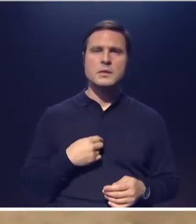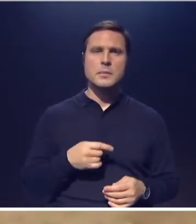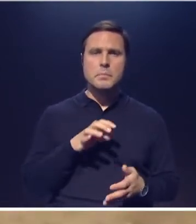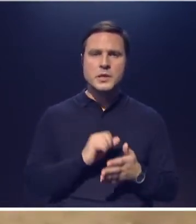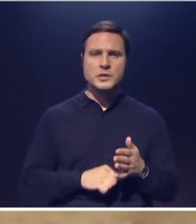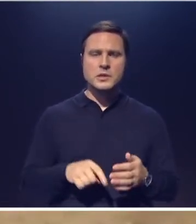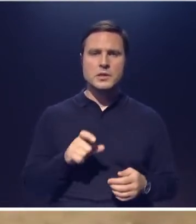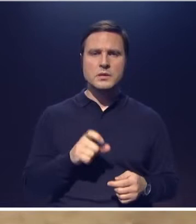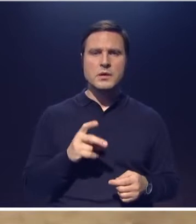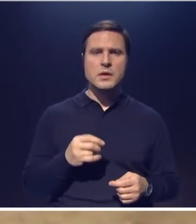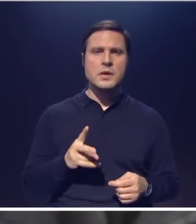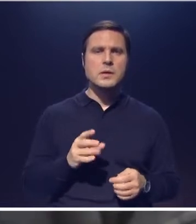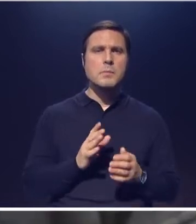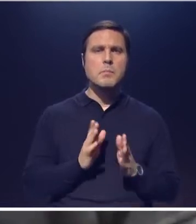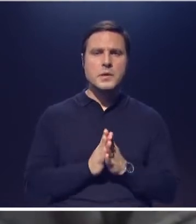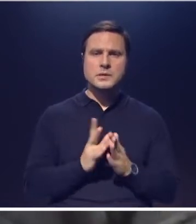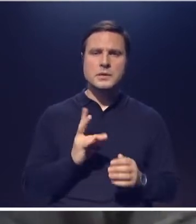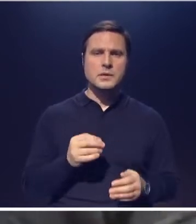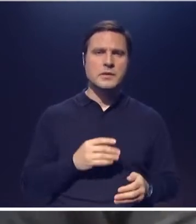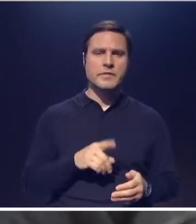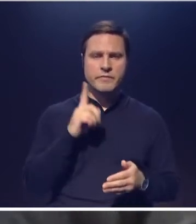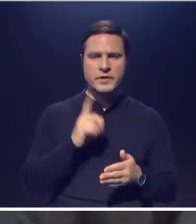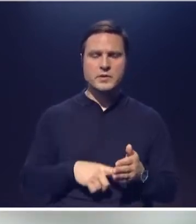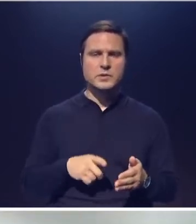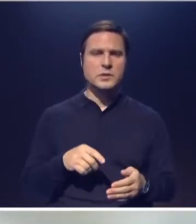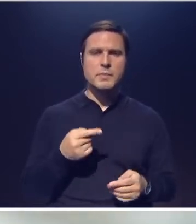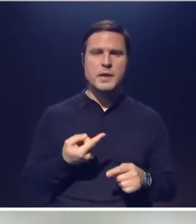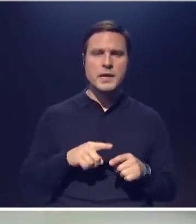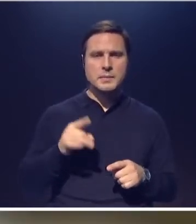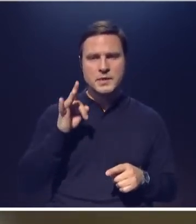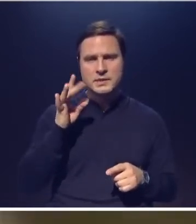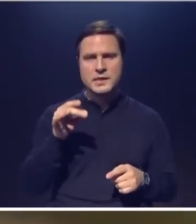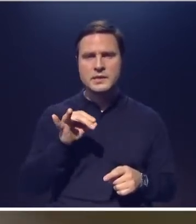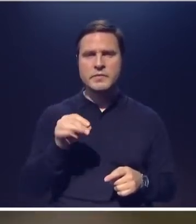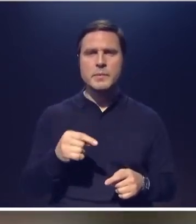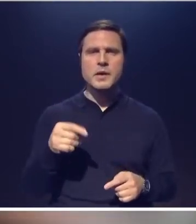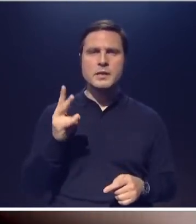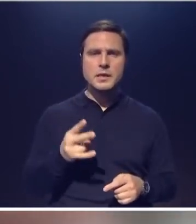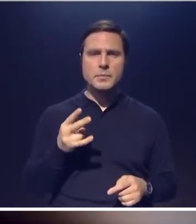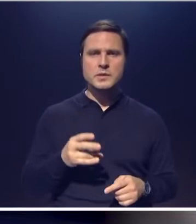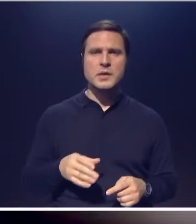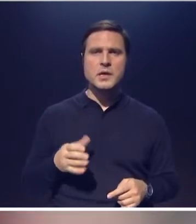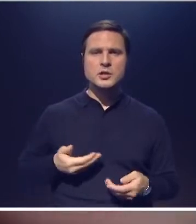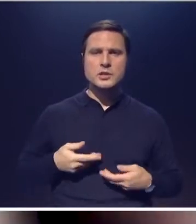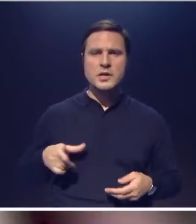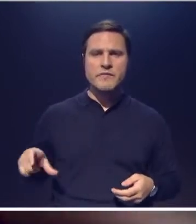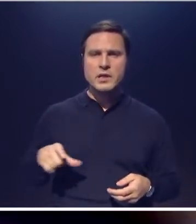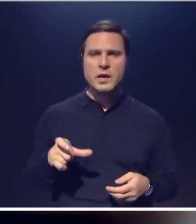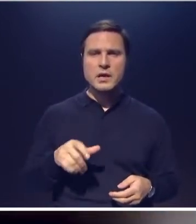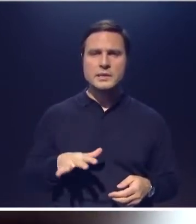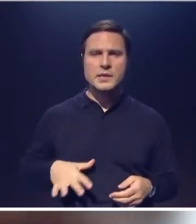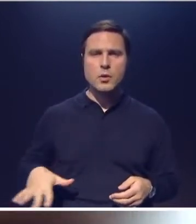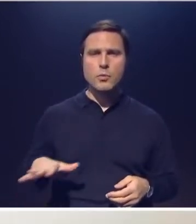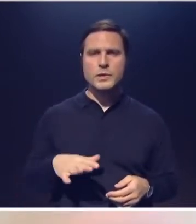В церкви уже просили верующих не прибегать к подобным горе-инициативам. Так в ноябре этого года жители Волгоградской области пытались